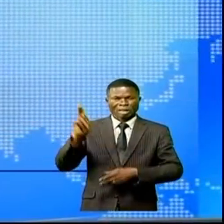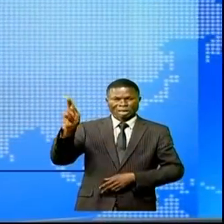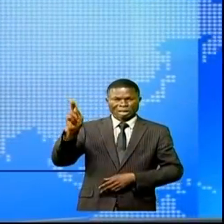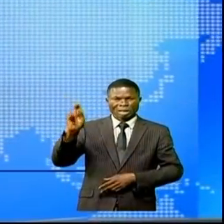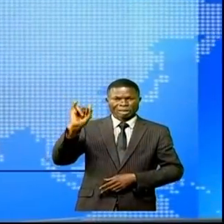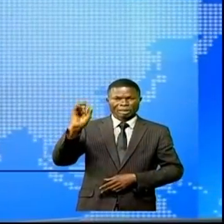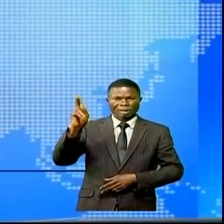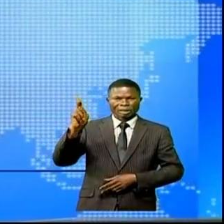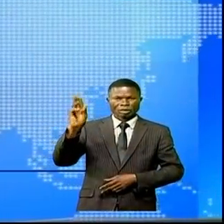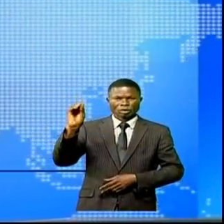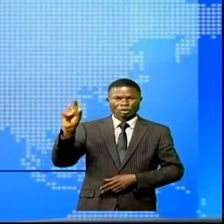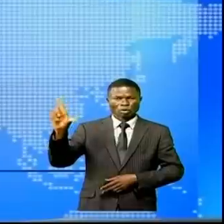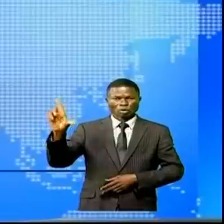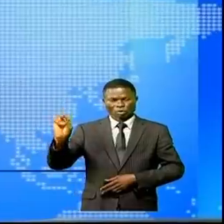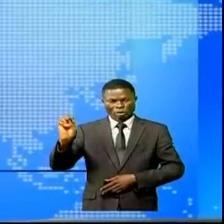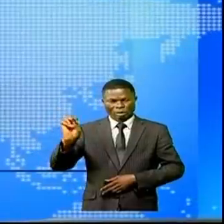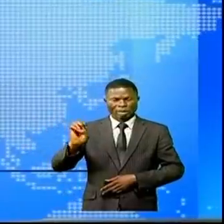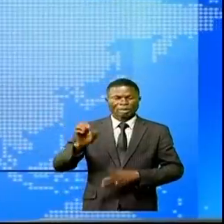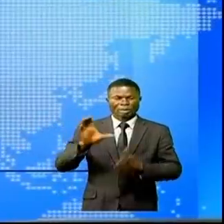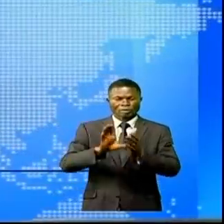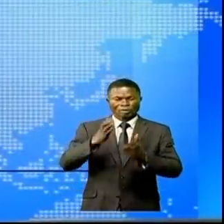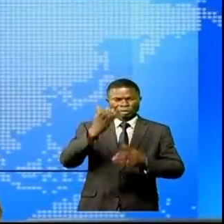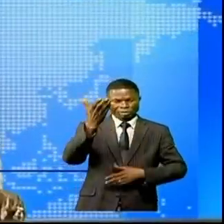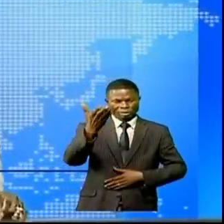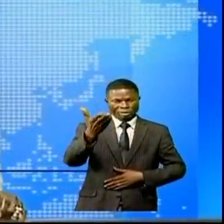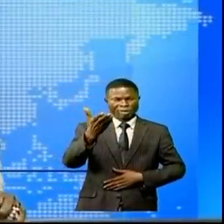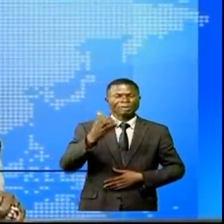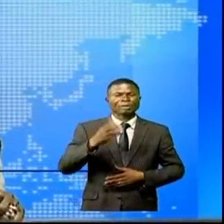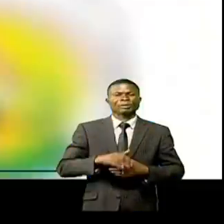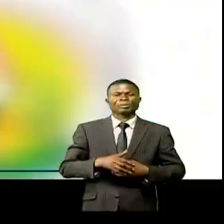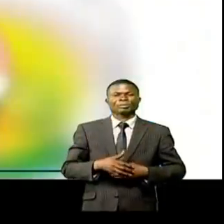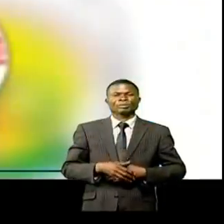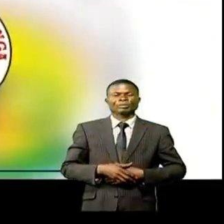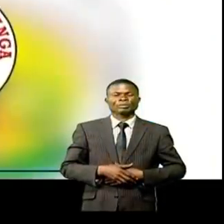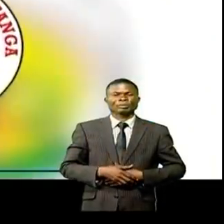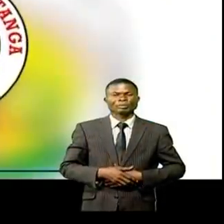Tondangou, Marcel Moubenga et Bienvenue Loussala était dans la suite.